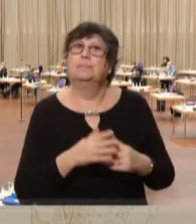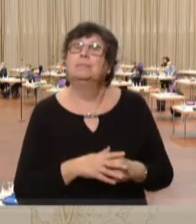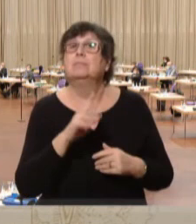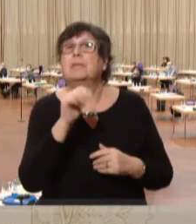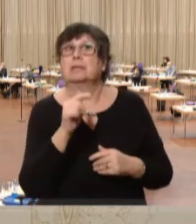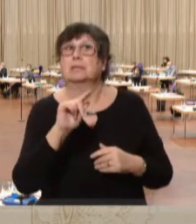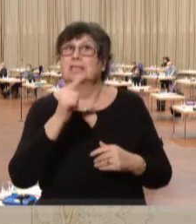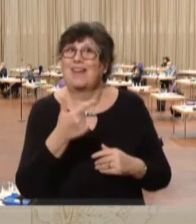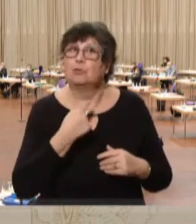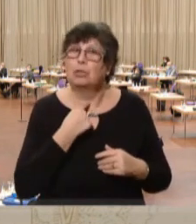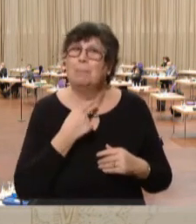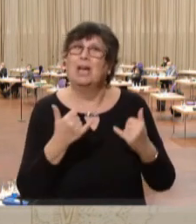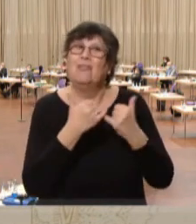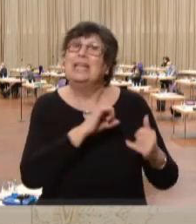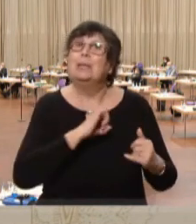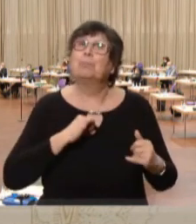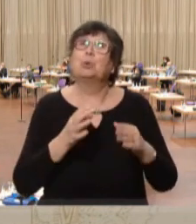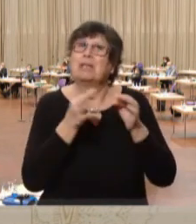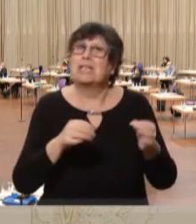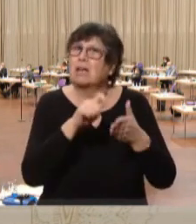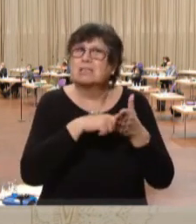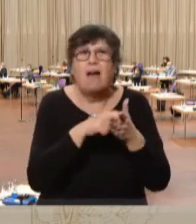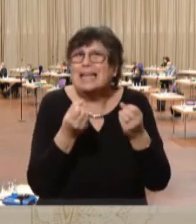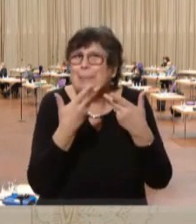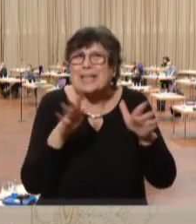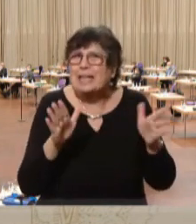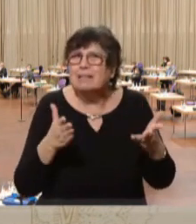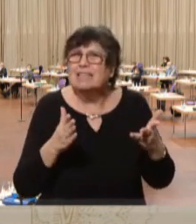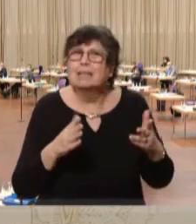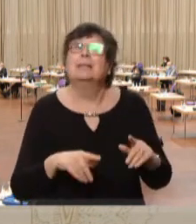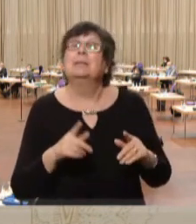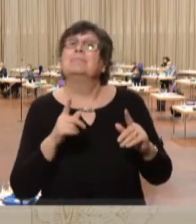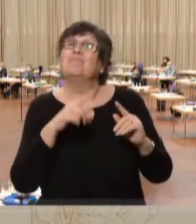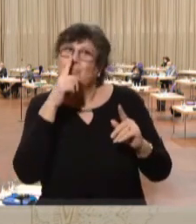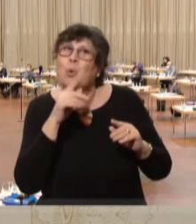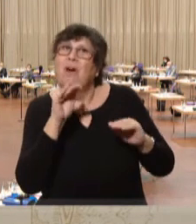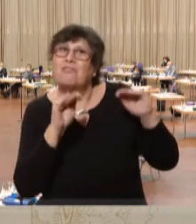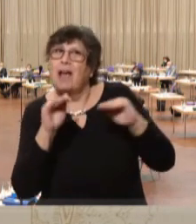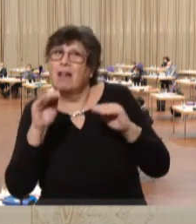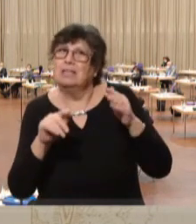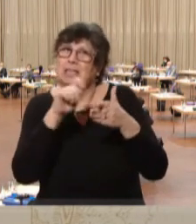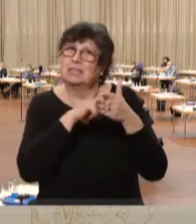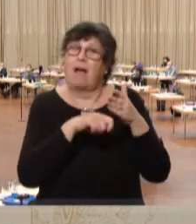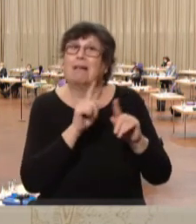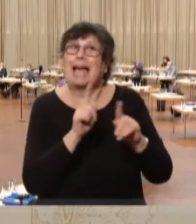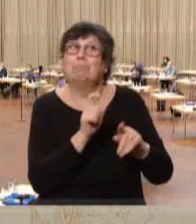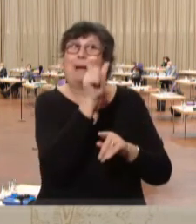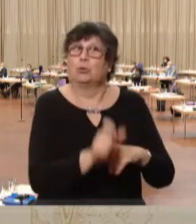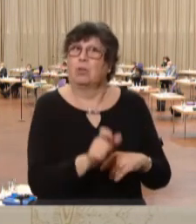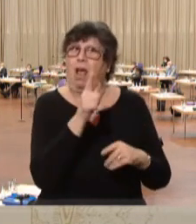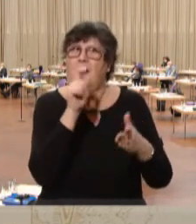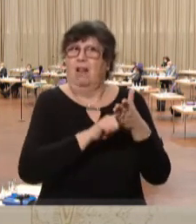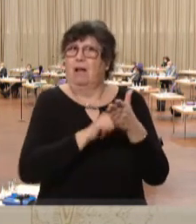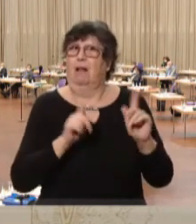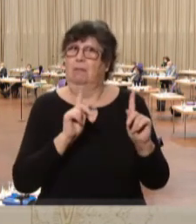und Zweitstimme wie bei der Bundestagswahl gibt es nicht. Es ist eine reine Verhältniswahl, keine sogenannte personalisierte Verhältniswahl.